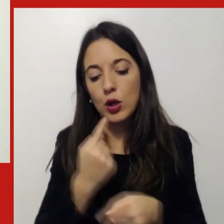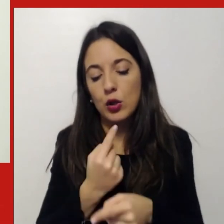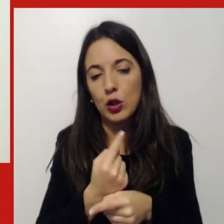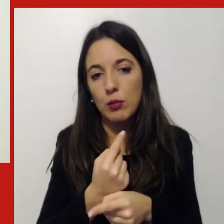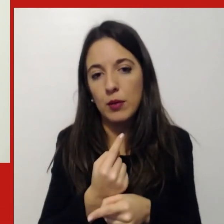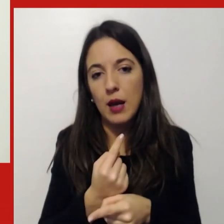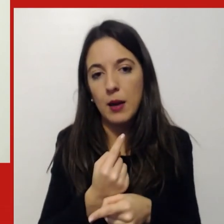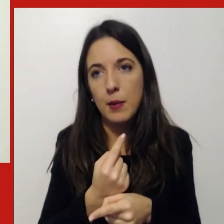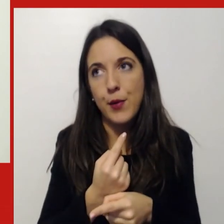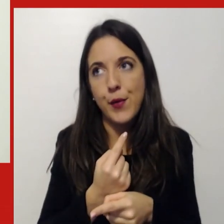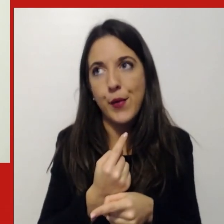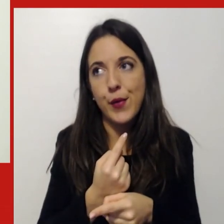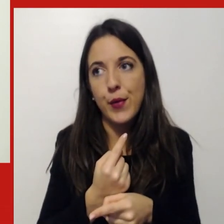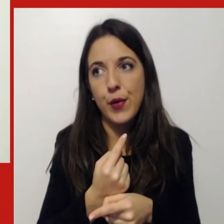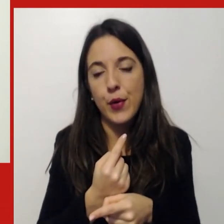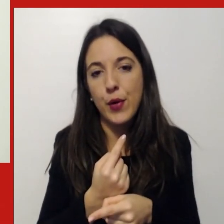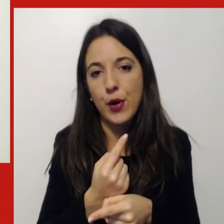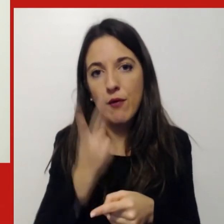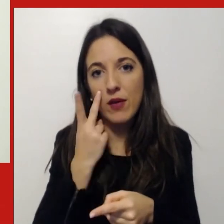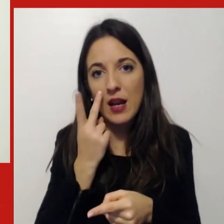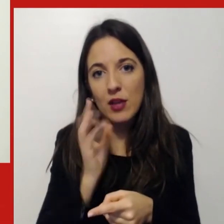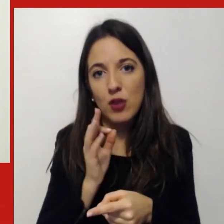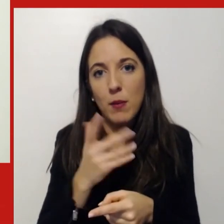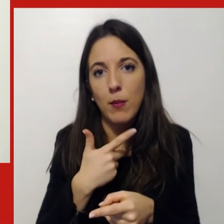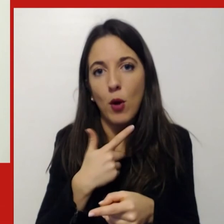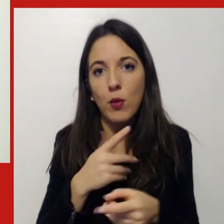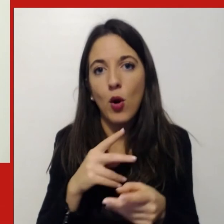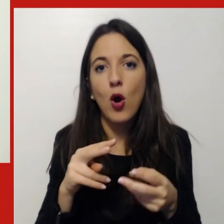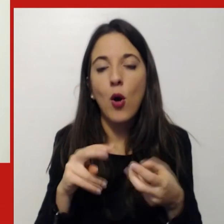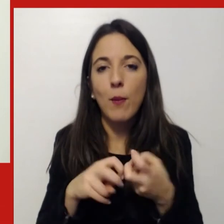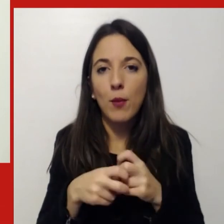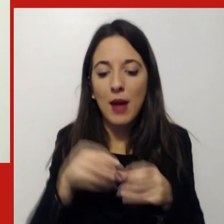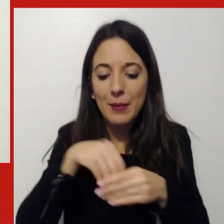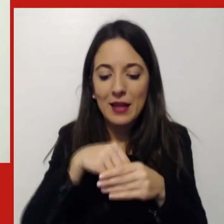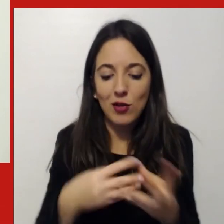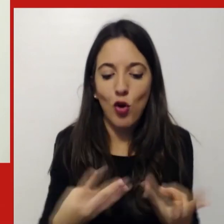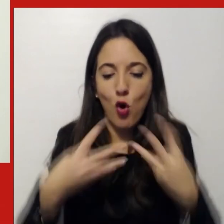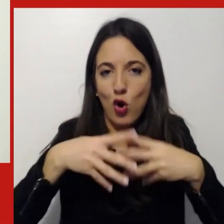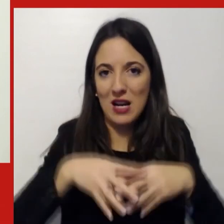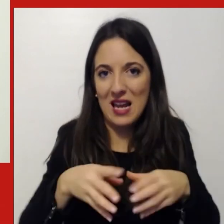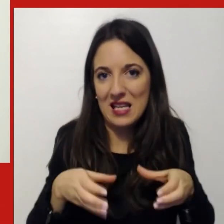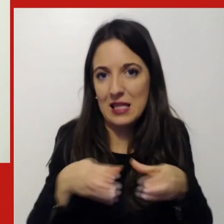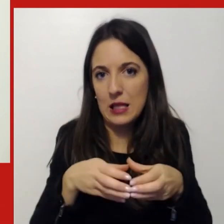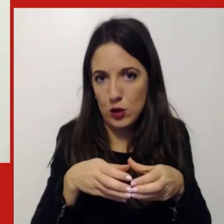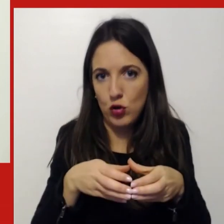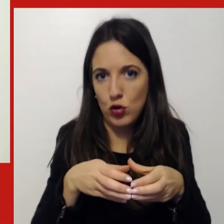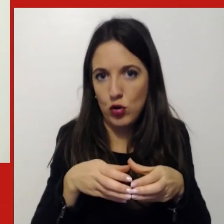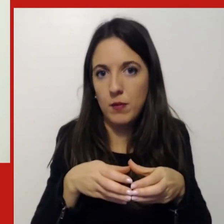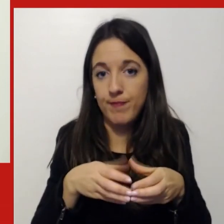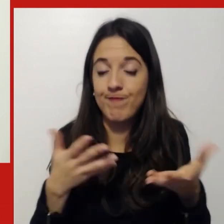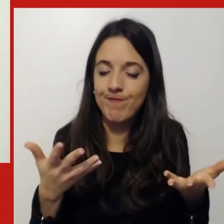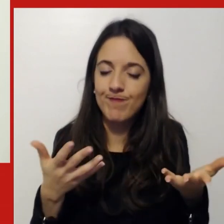un sfilacciamento organizzativo e infatti come dicevo oggi il lavoro veramente